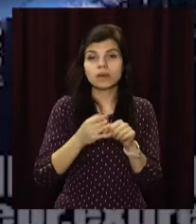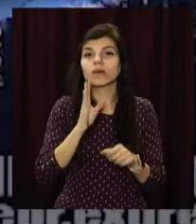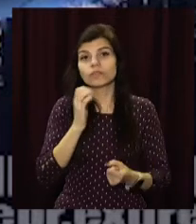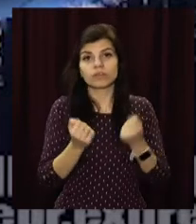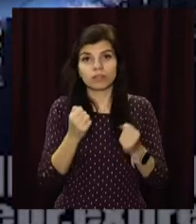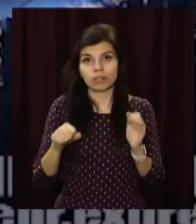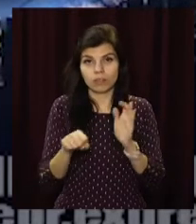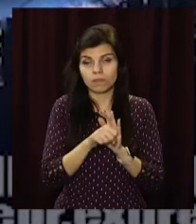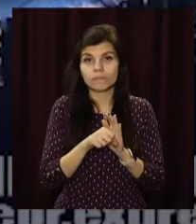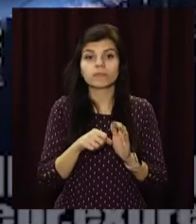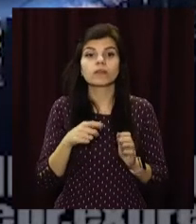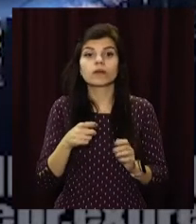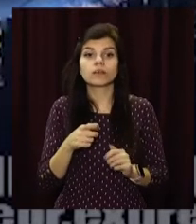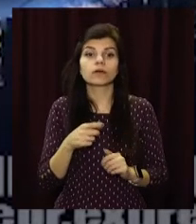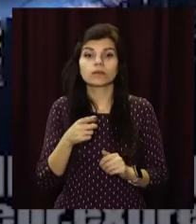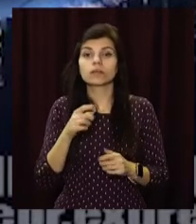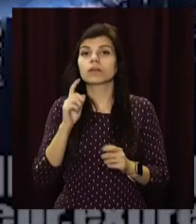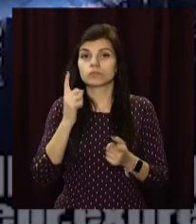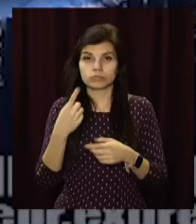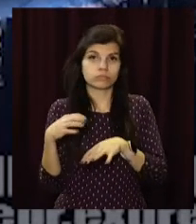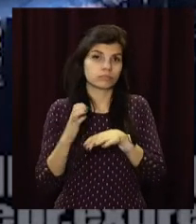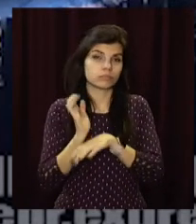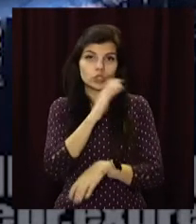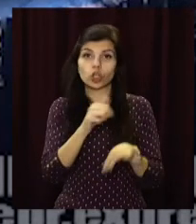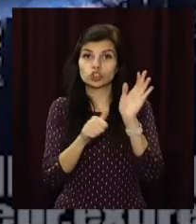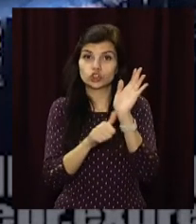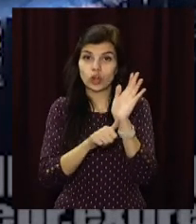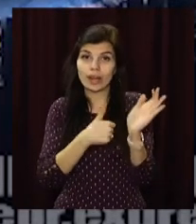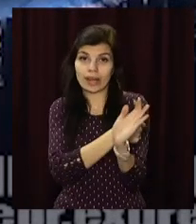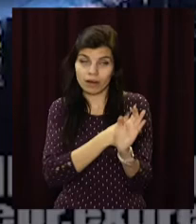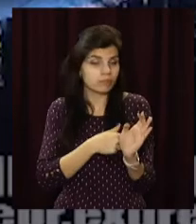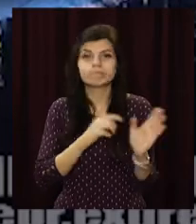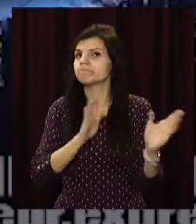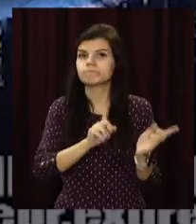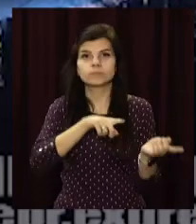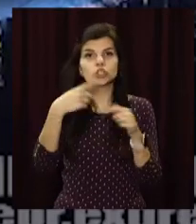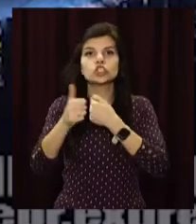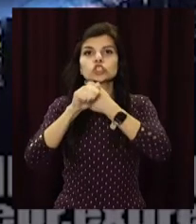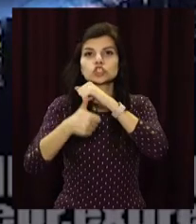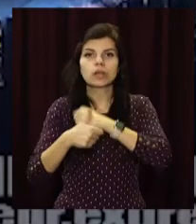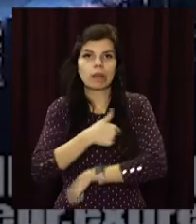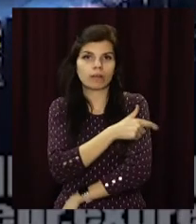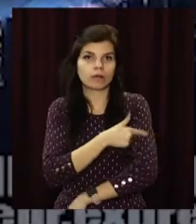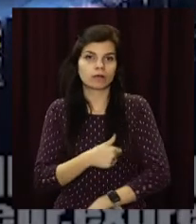легковика. Постраждалого кермувальника спершу доправили до 6-ї лікарні, потім перевели до 16-ї.